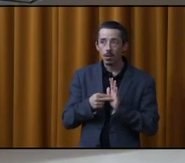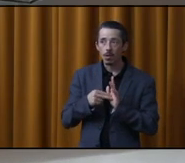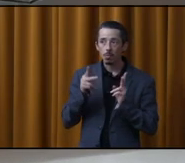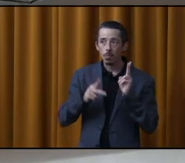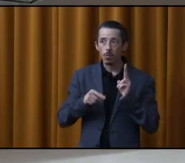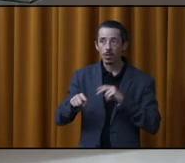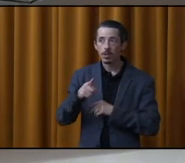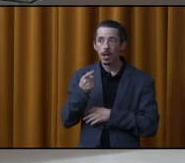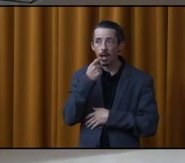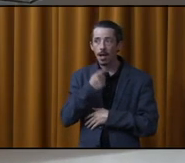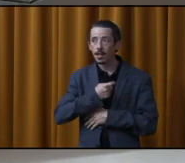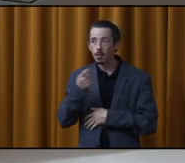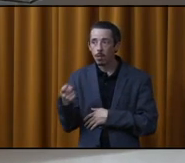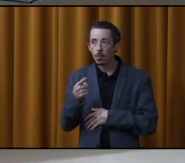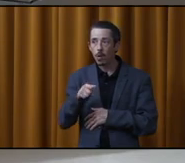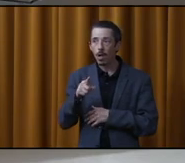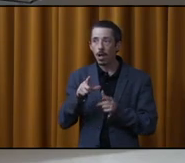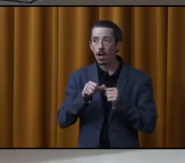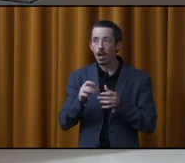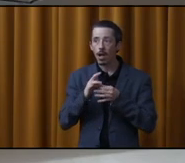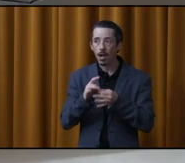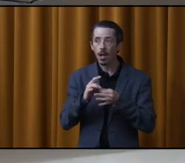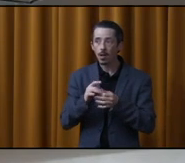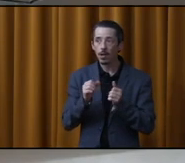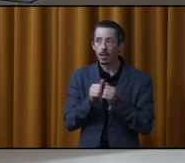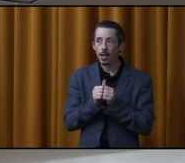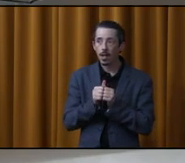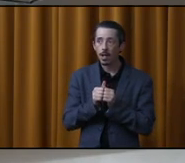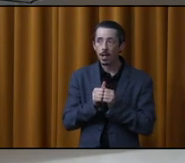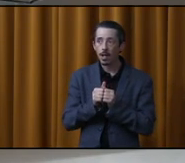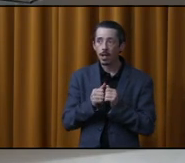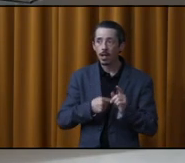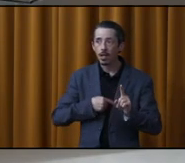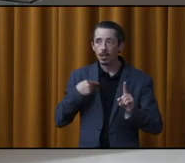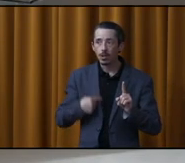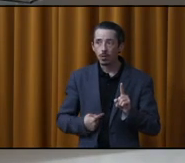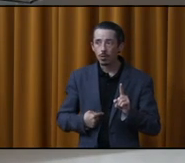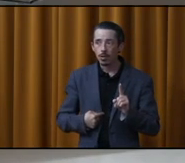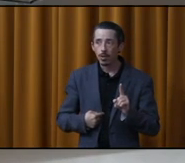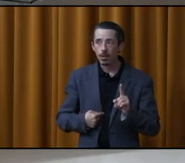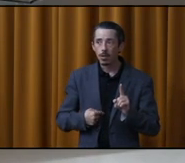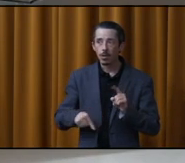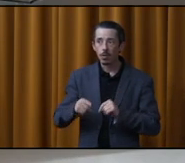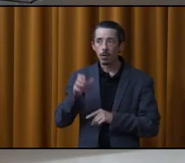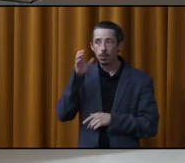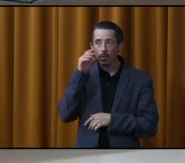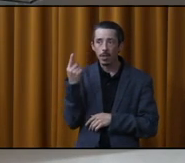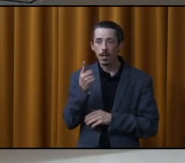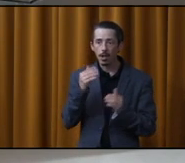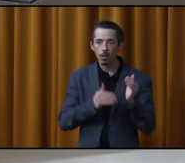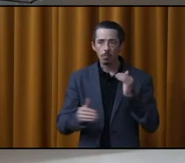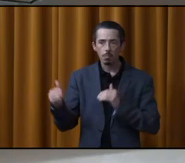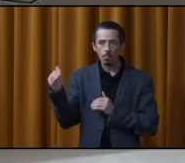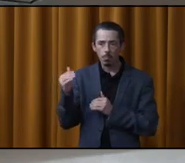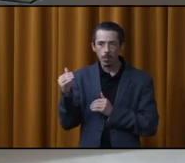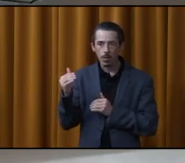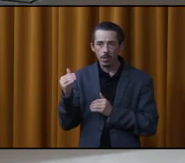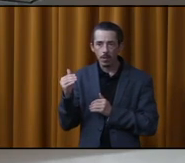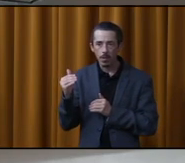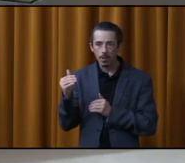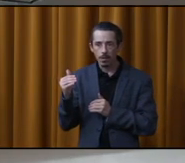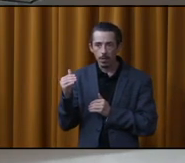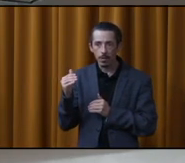gens d'indépendance, de relation avec le chien. Moi, je veux qu'on ne pas écouter la majorité. On va écouter